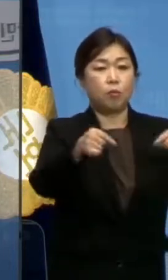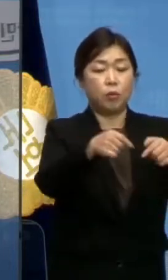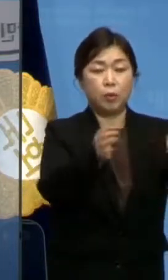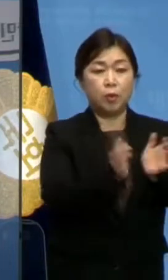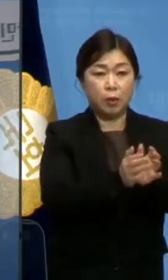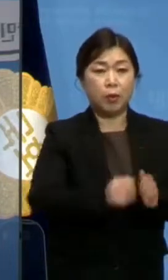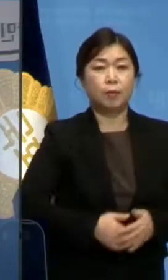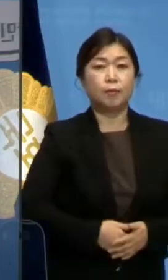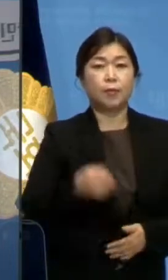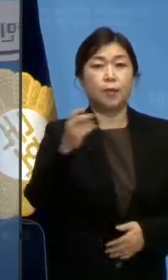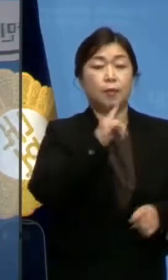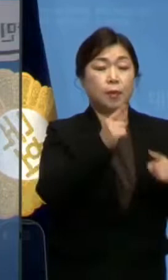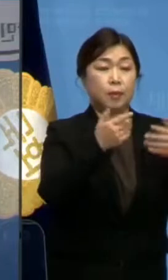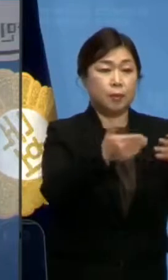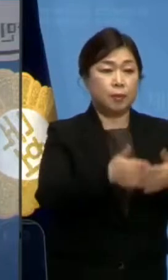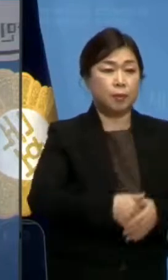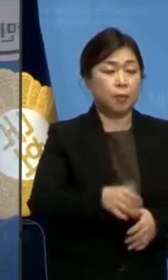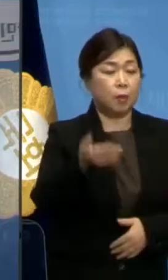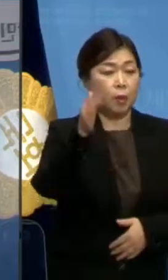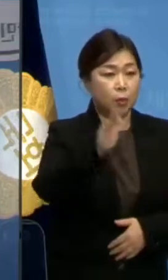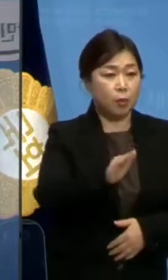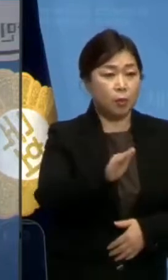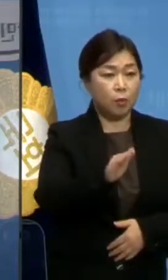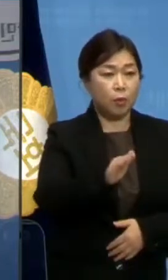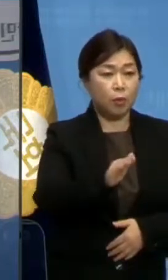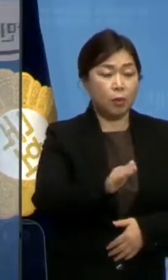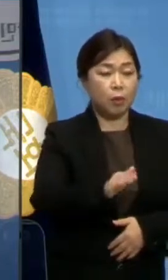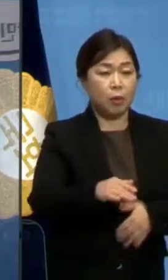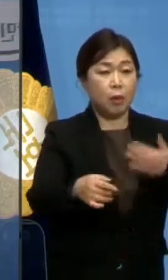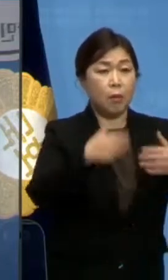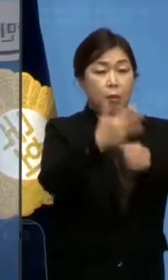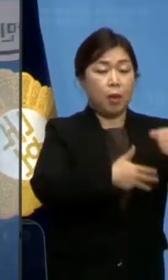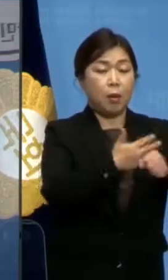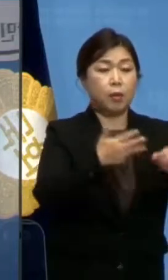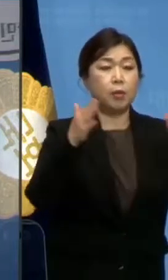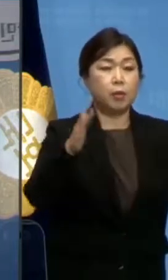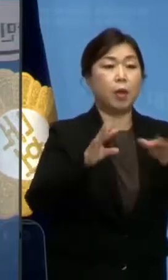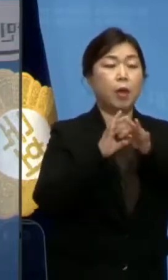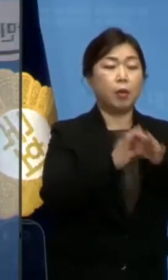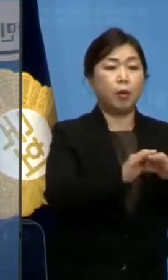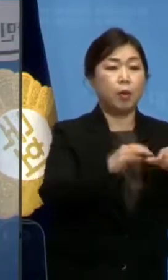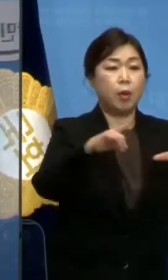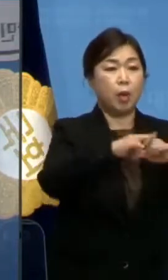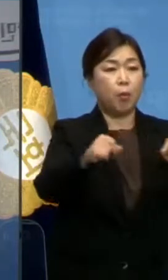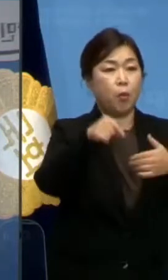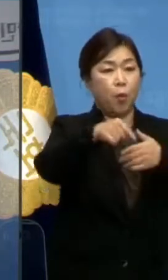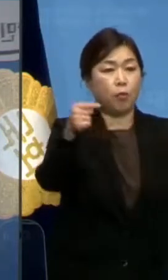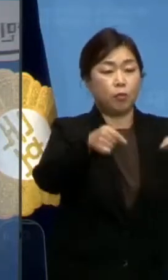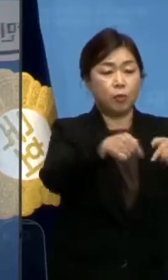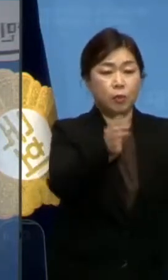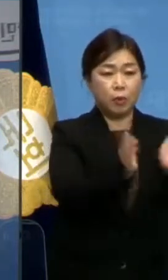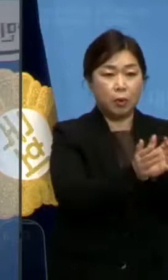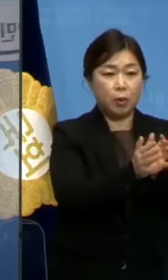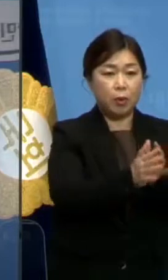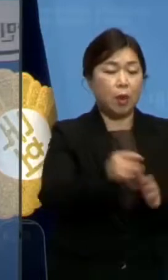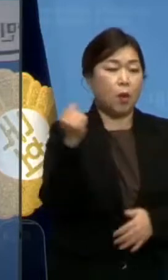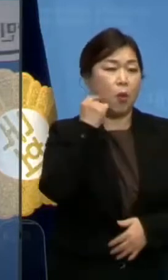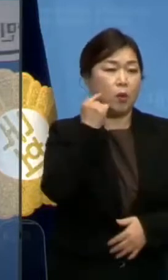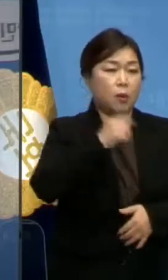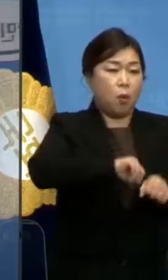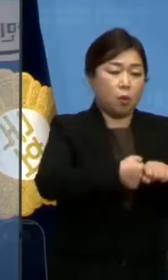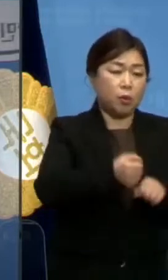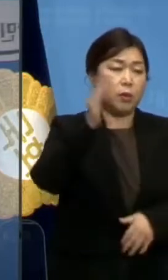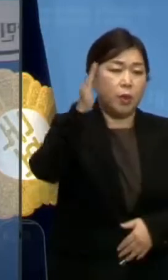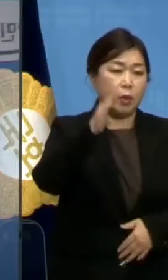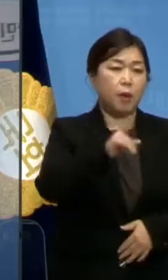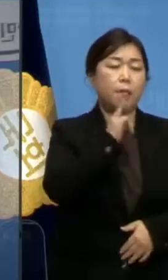다시 말씀드리겠습니다. 그럼에도 8년째 일본 외무상의 뻔뻔스러운 거짓된 억지 주장과